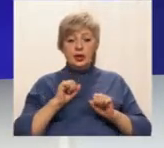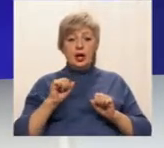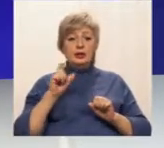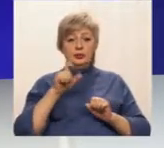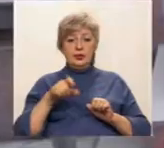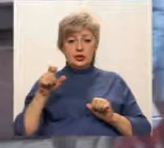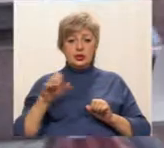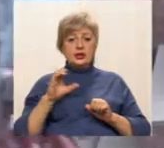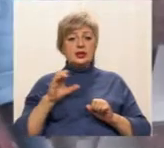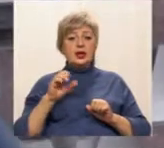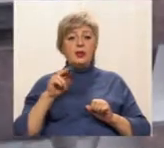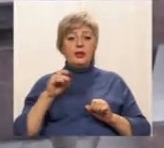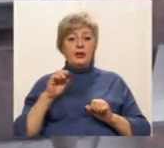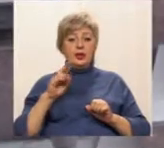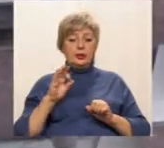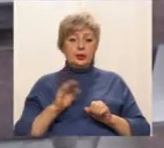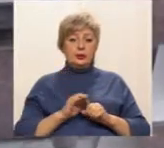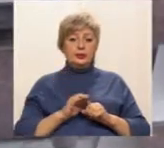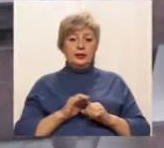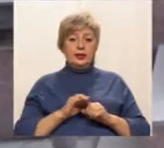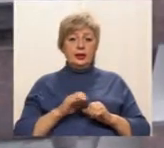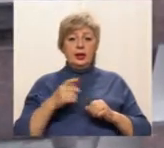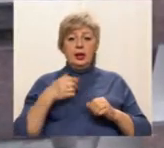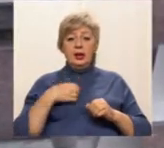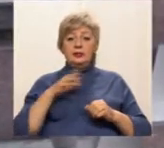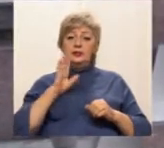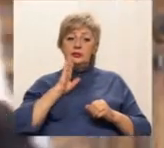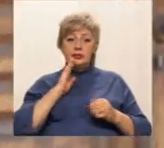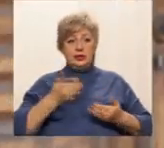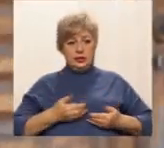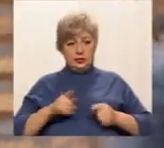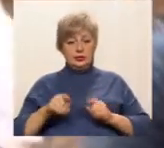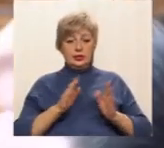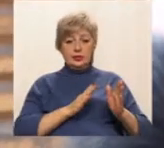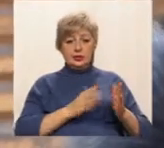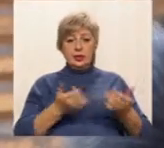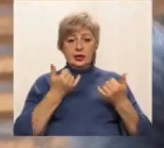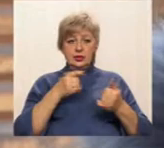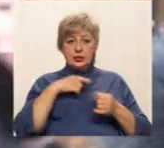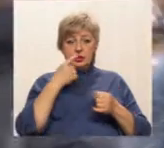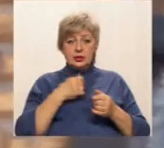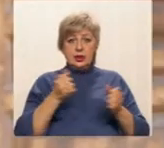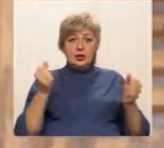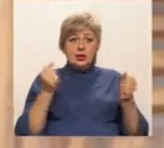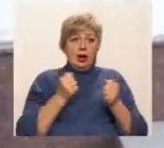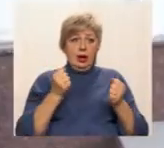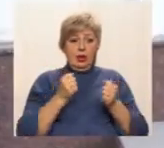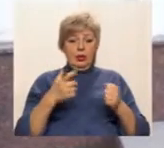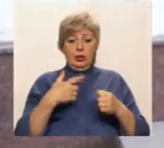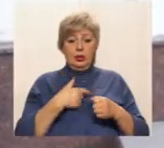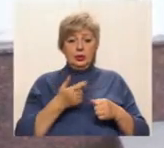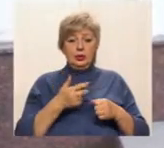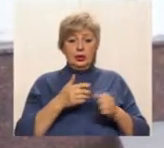Павелко. Мешканка гуртожитку Тетяна Абрамчук каже, що зараз поселі не зігрітися і під трьома ковдрами.